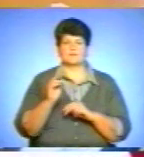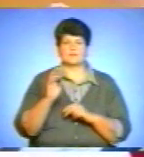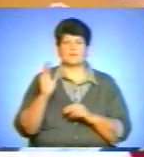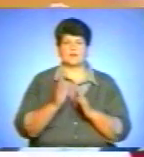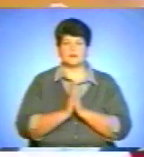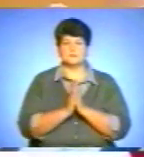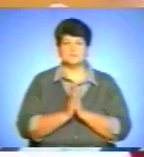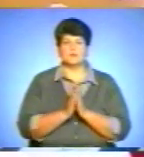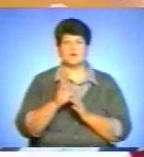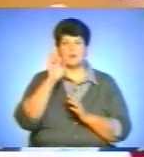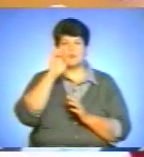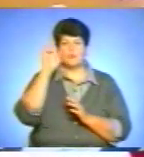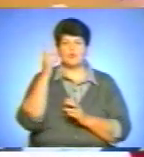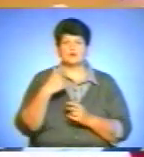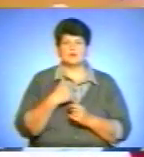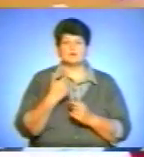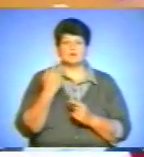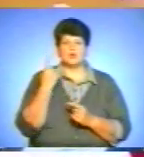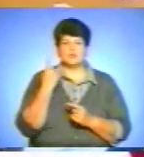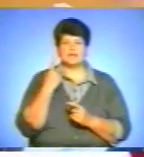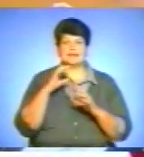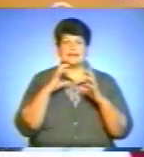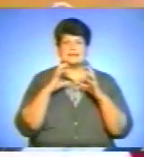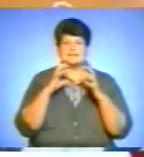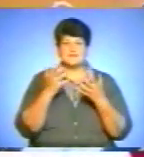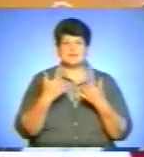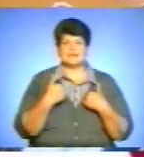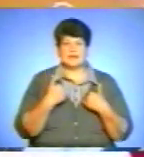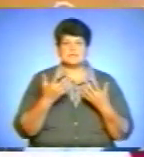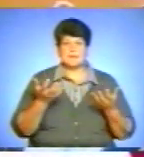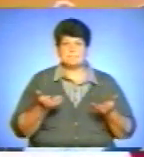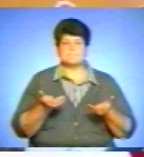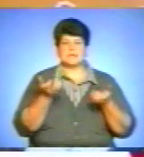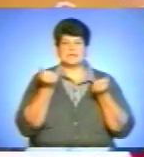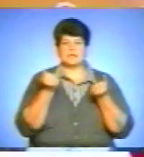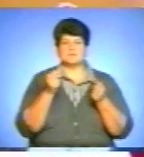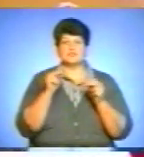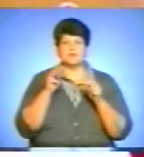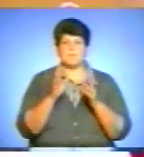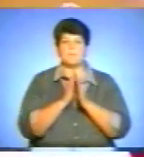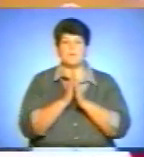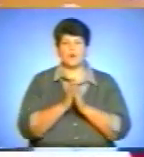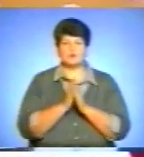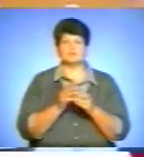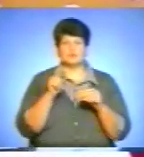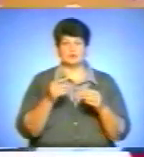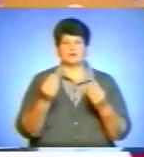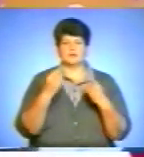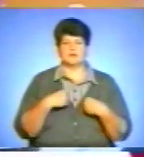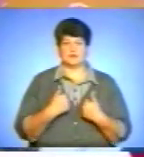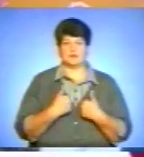Бог нам, один є Бог на світі, і Він нас підтримує. Чим просим, тим якось нам